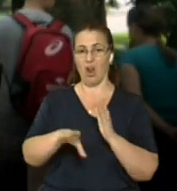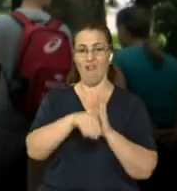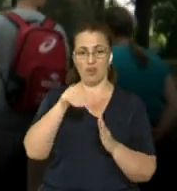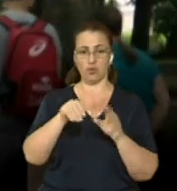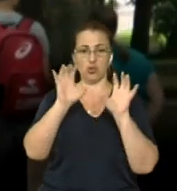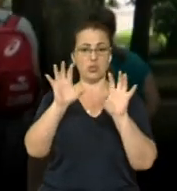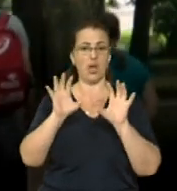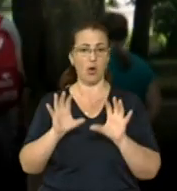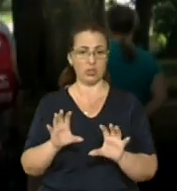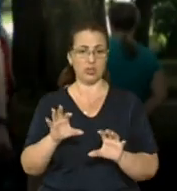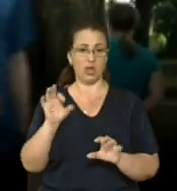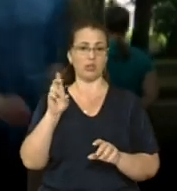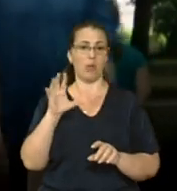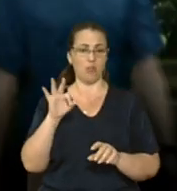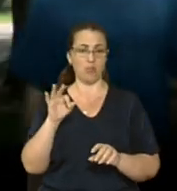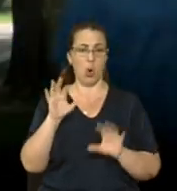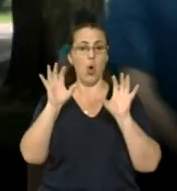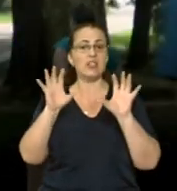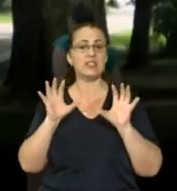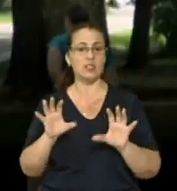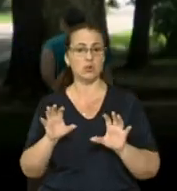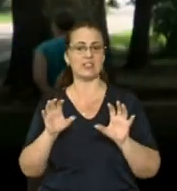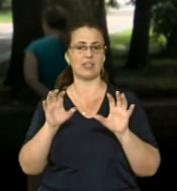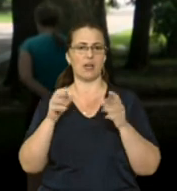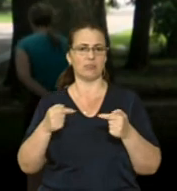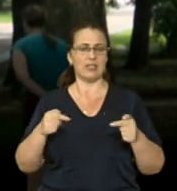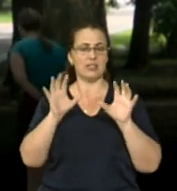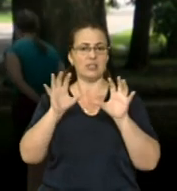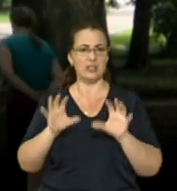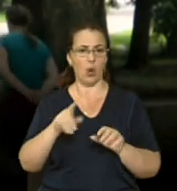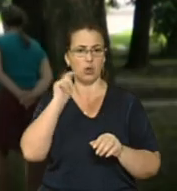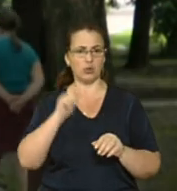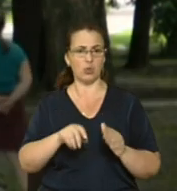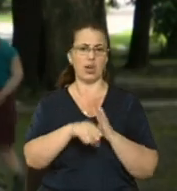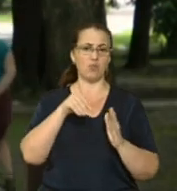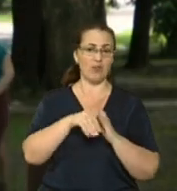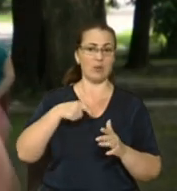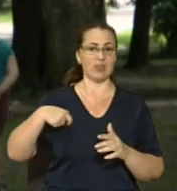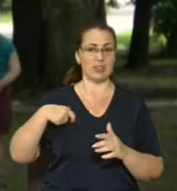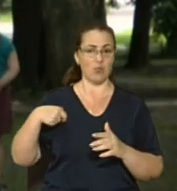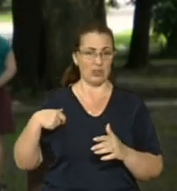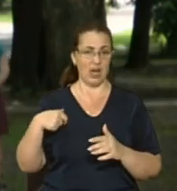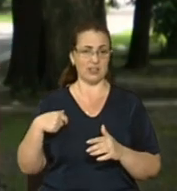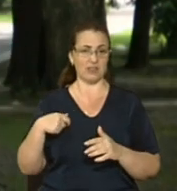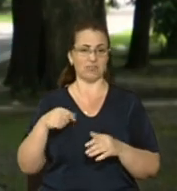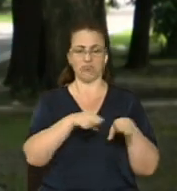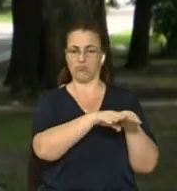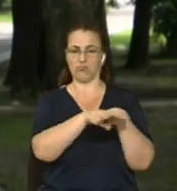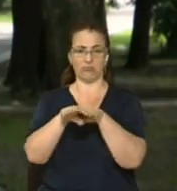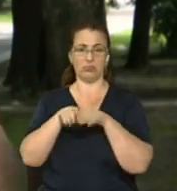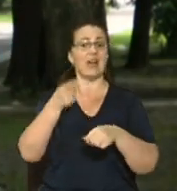Конституція України закону, України про вибори народних депутатів України гарантує всім рівність.